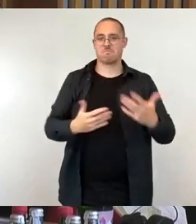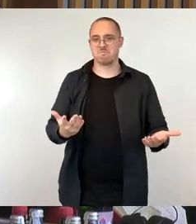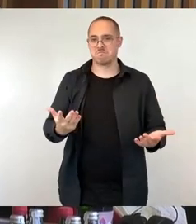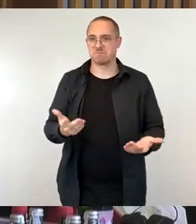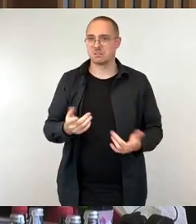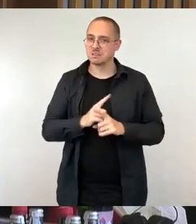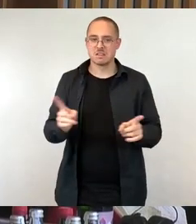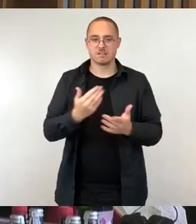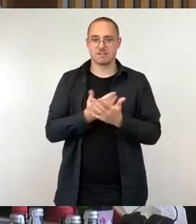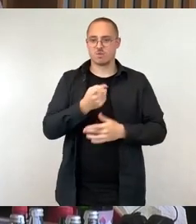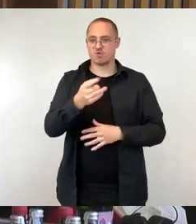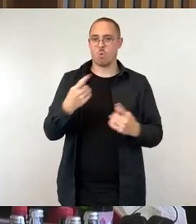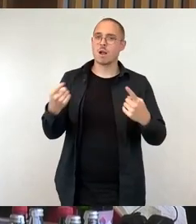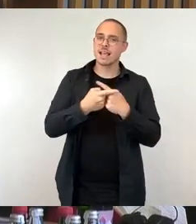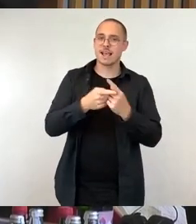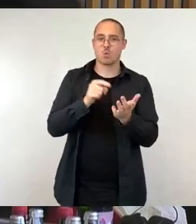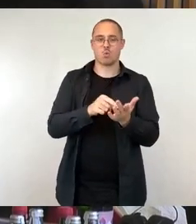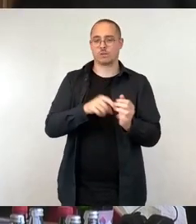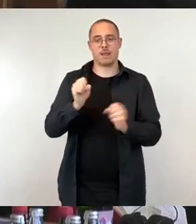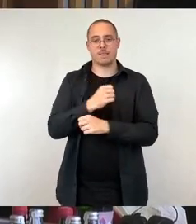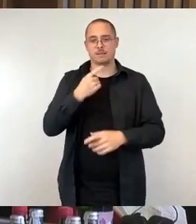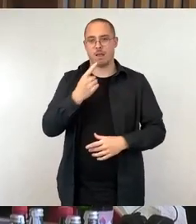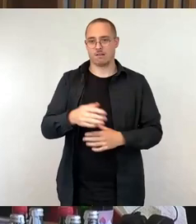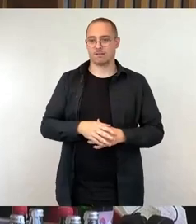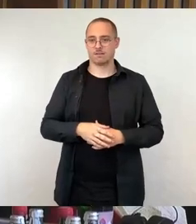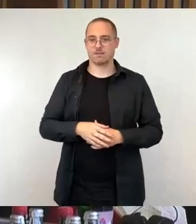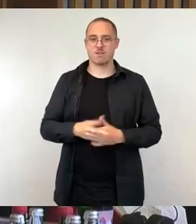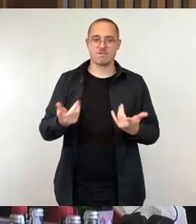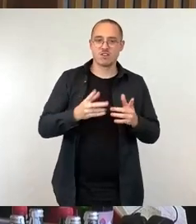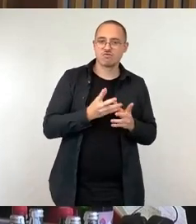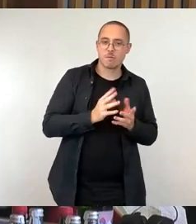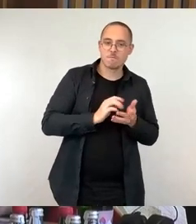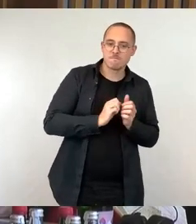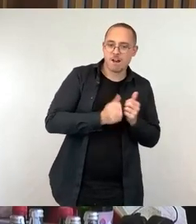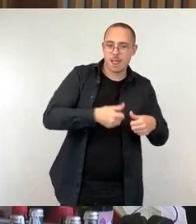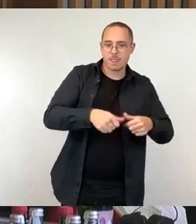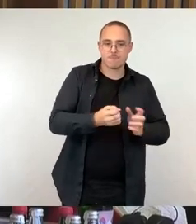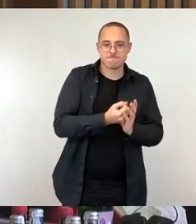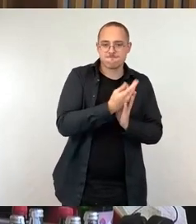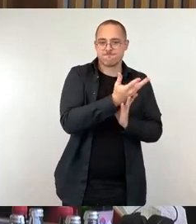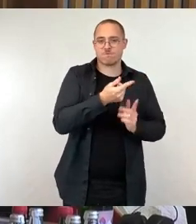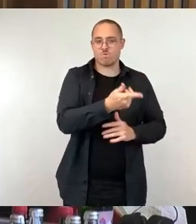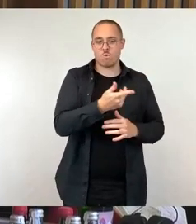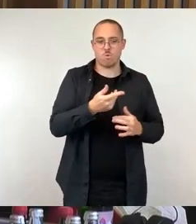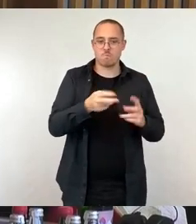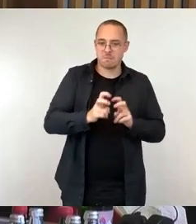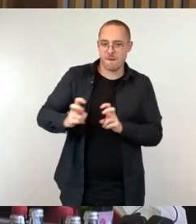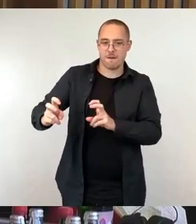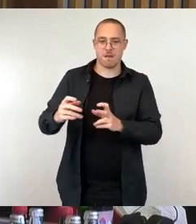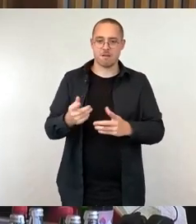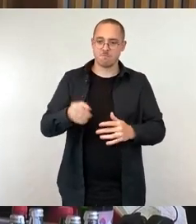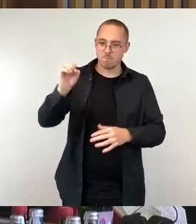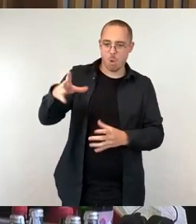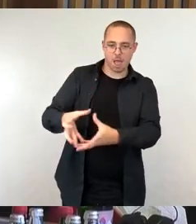Sträuchern, Parkbänken und Mülleimern versteckte Gedenktafel für die Stadtverwaltung ein würdiges Gedenken an Mawa El-Shabini dar? Aus